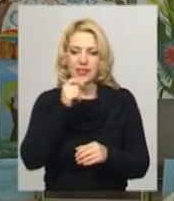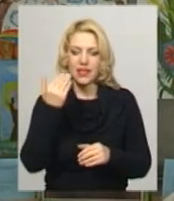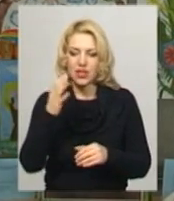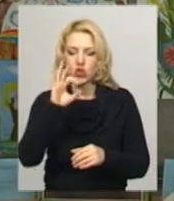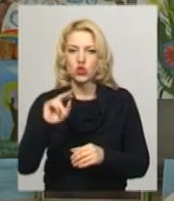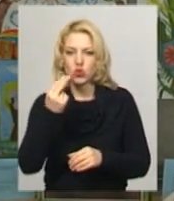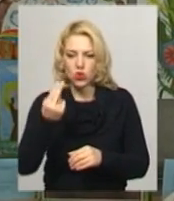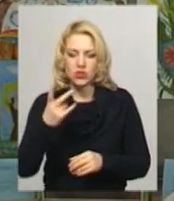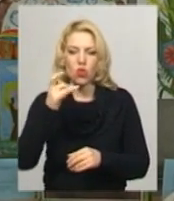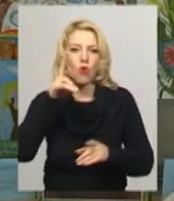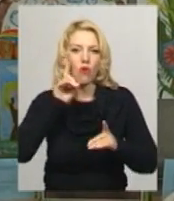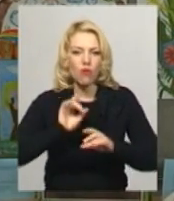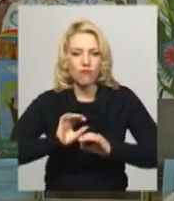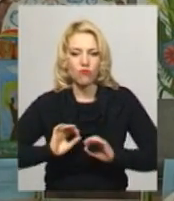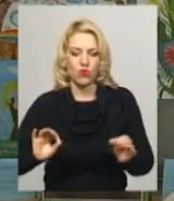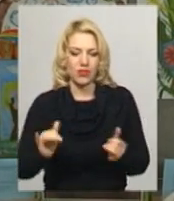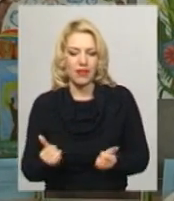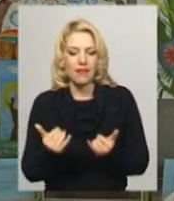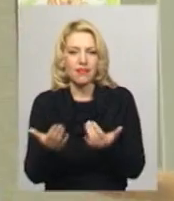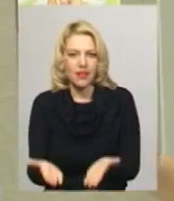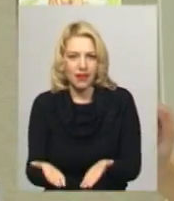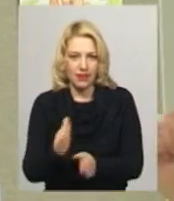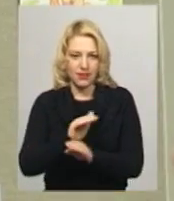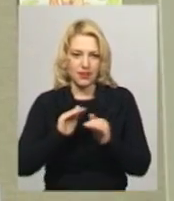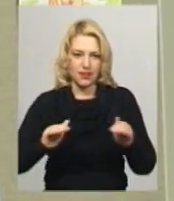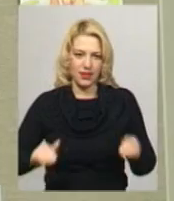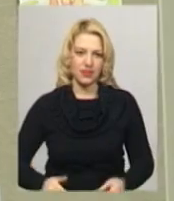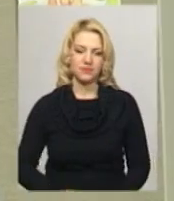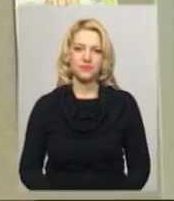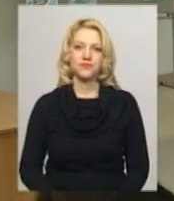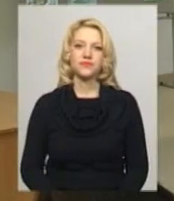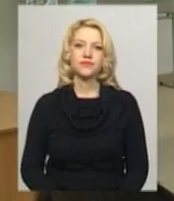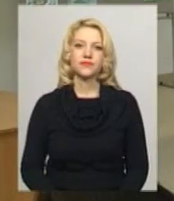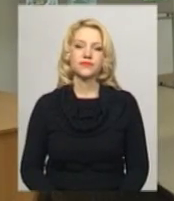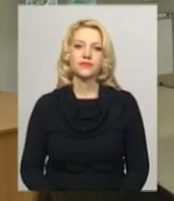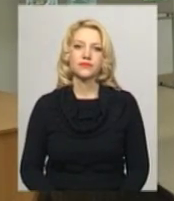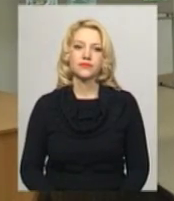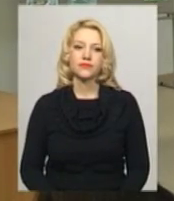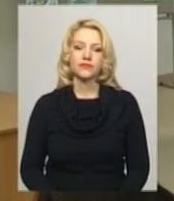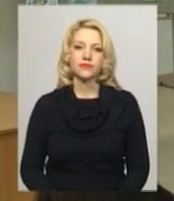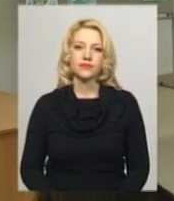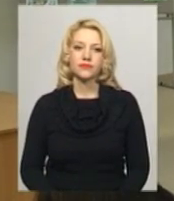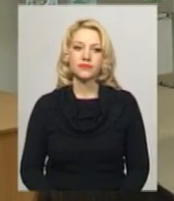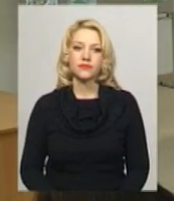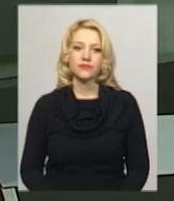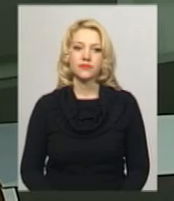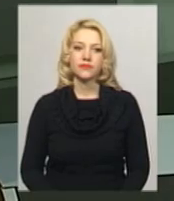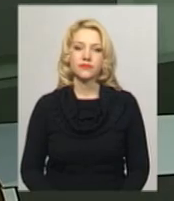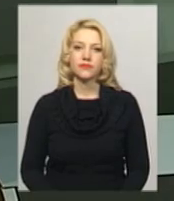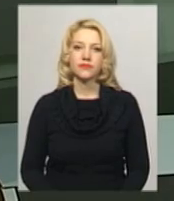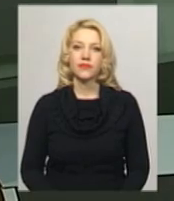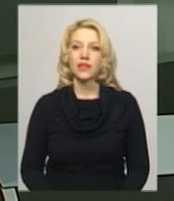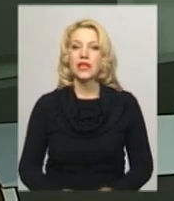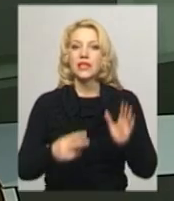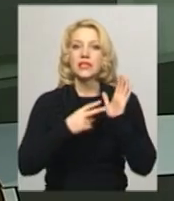комфортну для дітей. Леся Боровець, Олександр Горішевський. Новини «Поділяцентр».